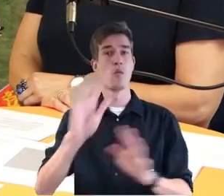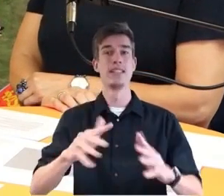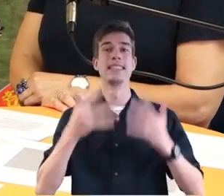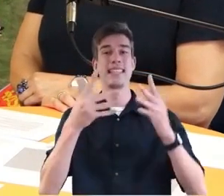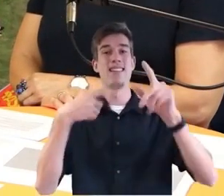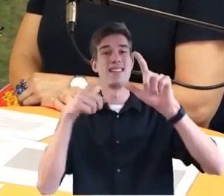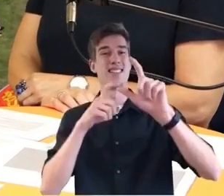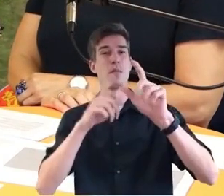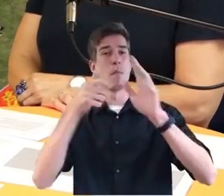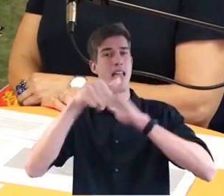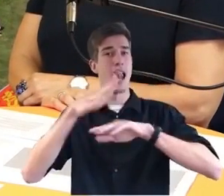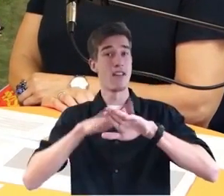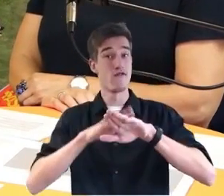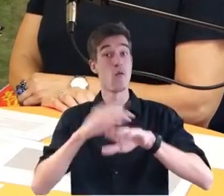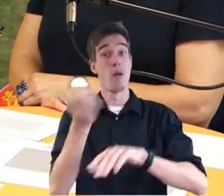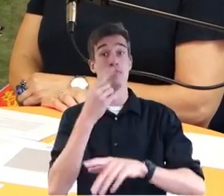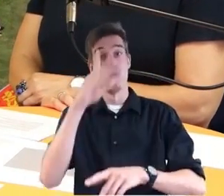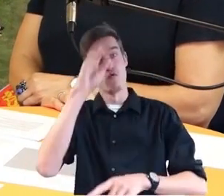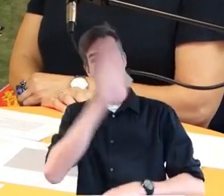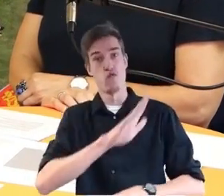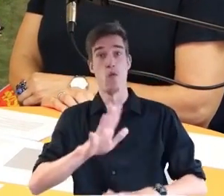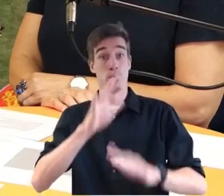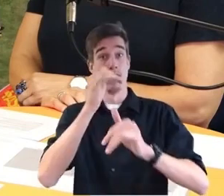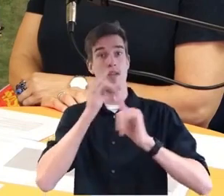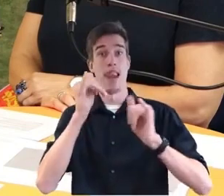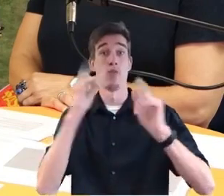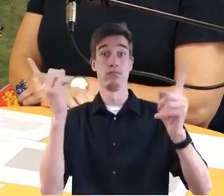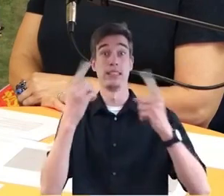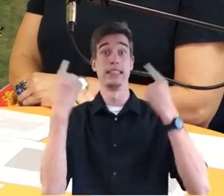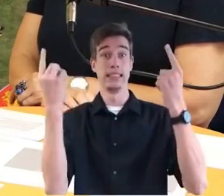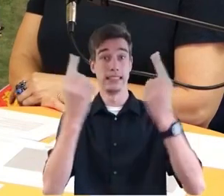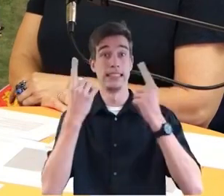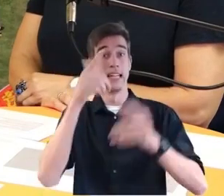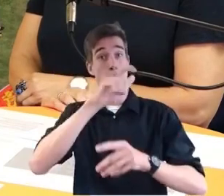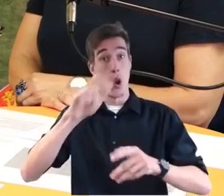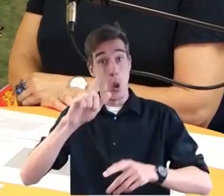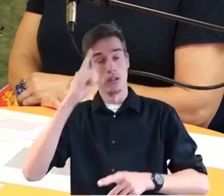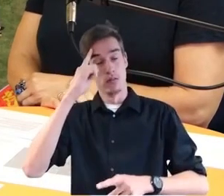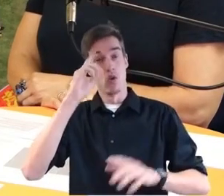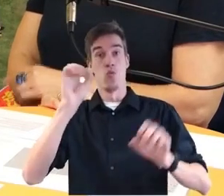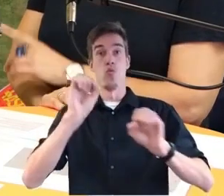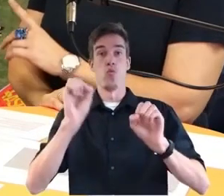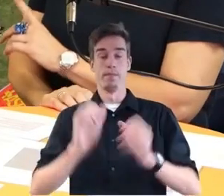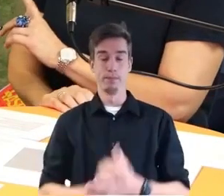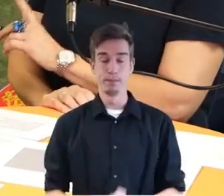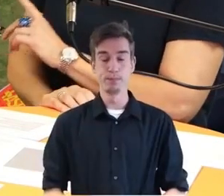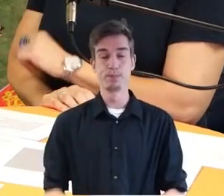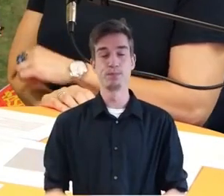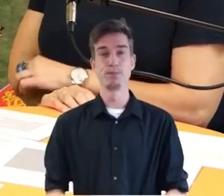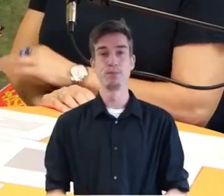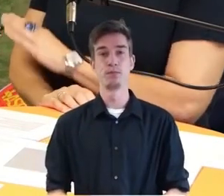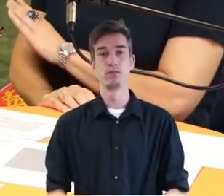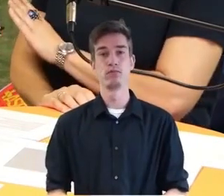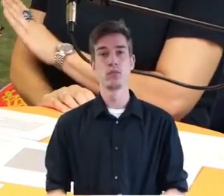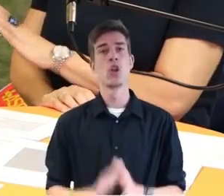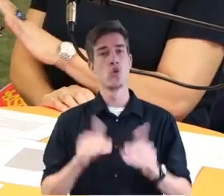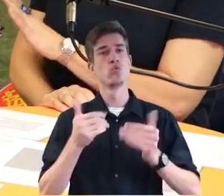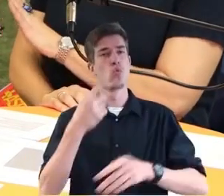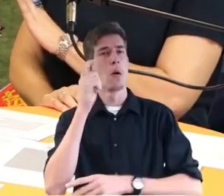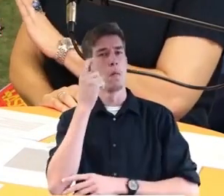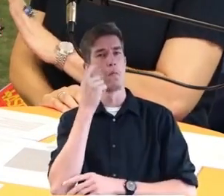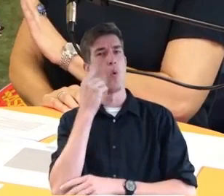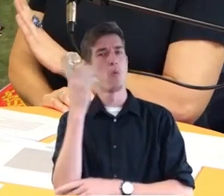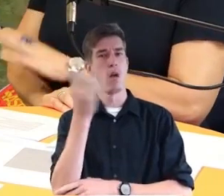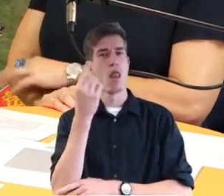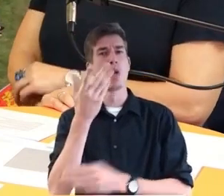11 Uhr. Richtig, da machen wir richtig Kraft in Deutschland und da werden dann auch die Sirenen heulen. Ja, ist dann aber auch ein Probealarm, was